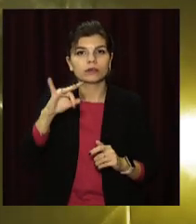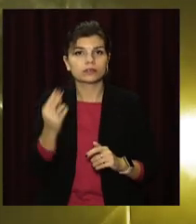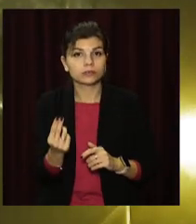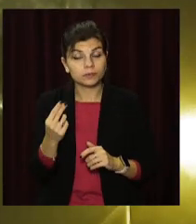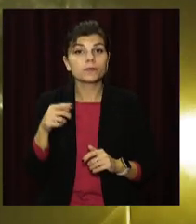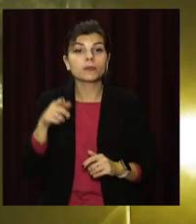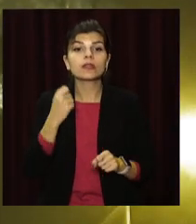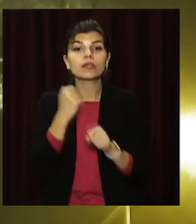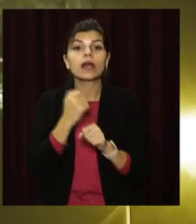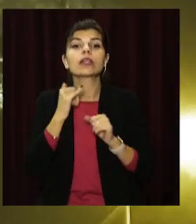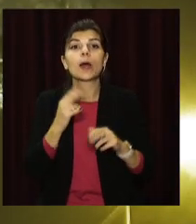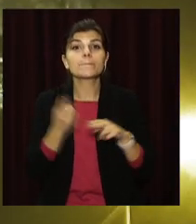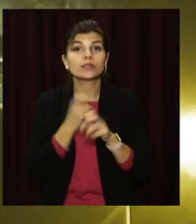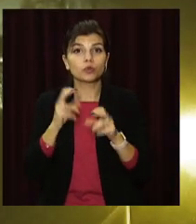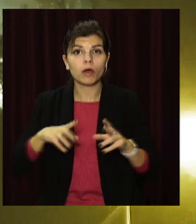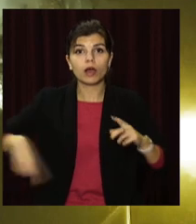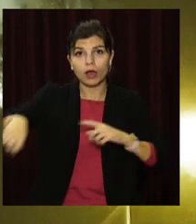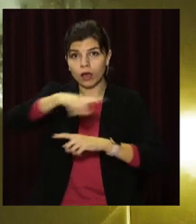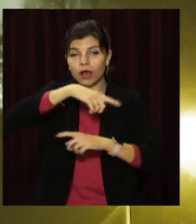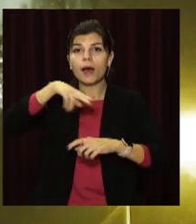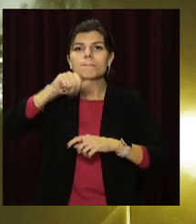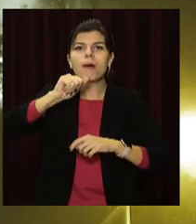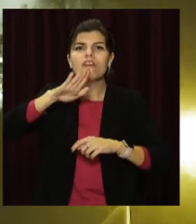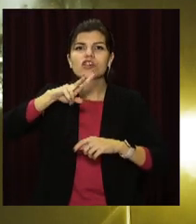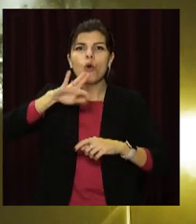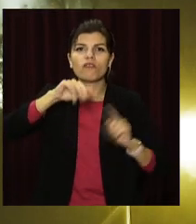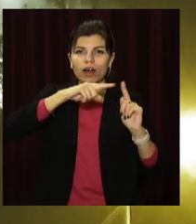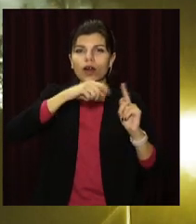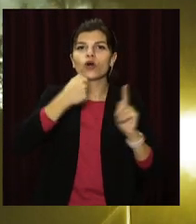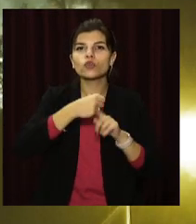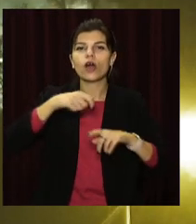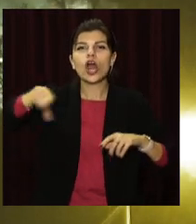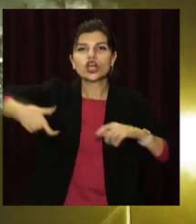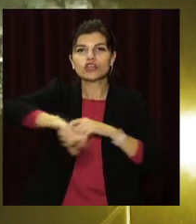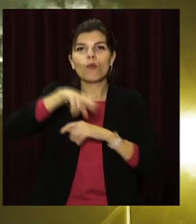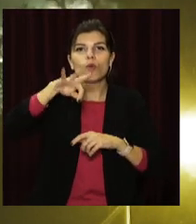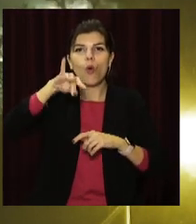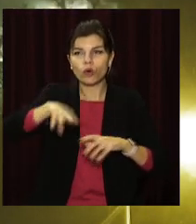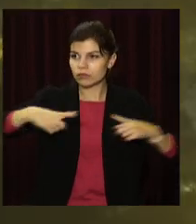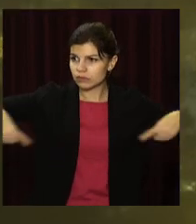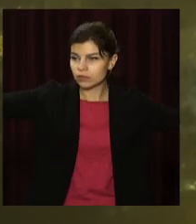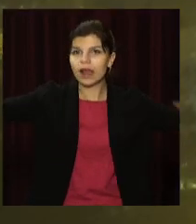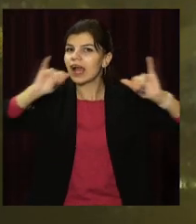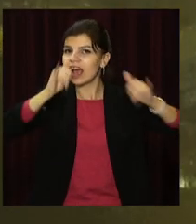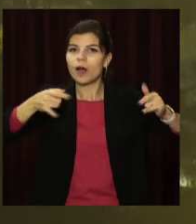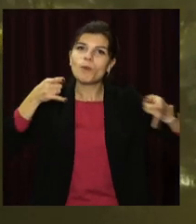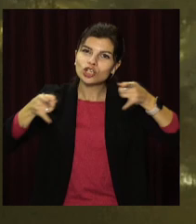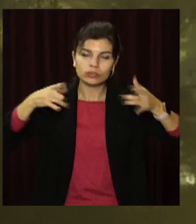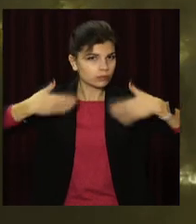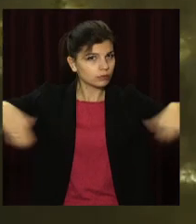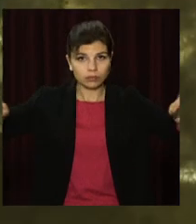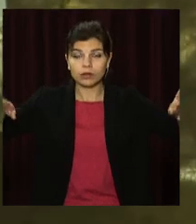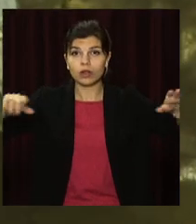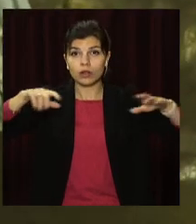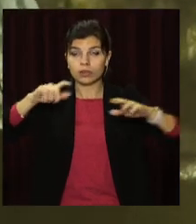перекрили. Напередодні підриву з будівлі колишнього Дніпрометизу зняли в вітражі. Загалом демонтували 18 сексій загальною